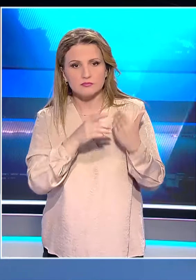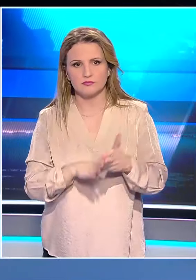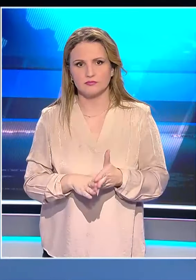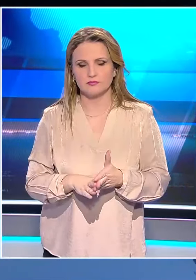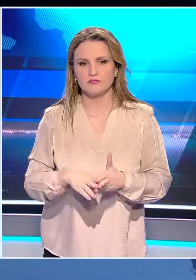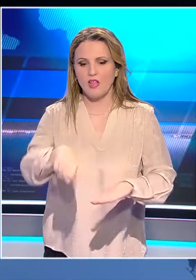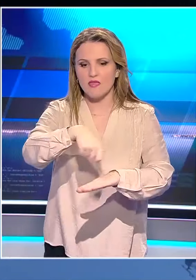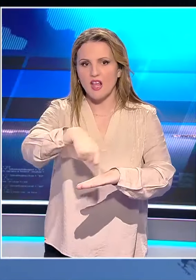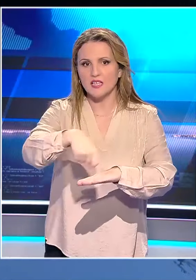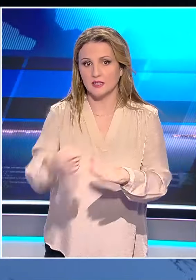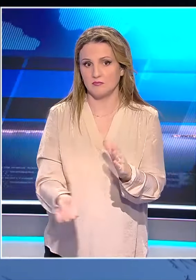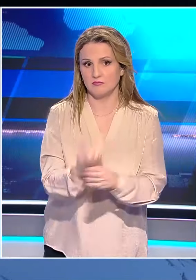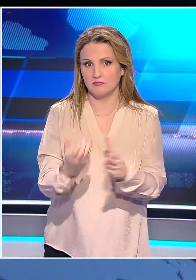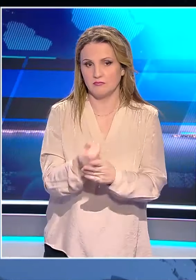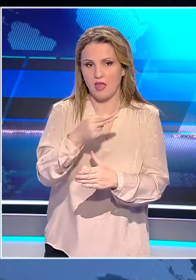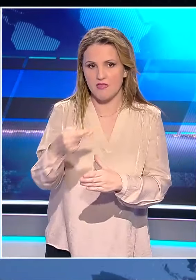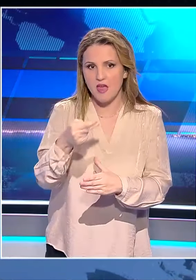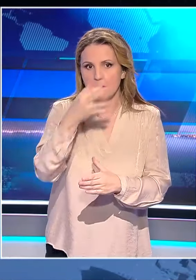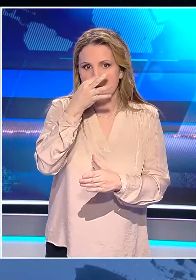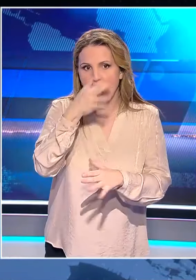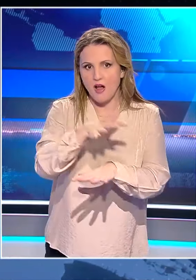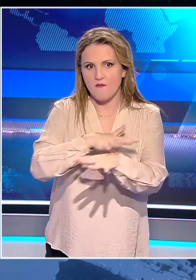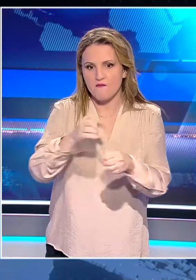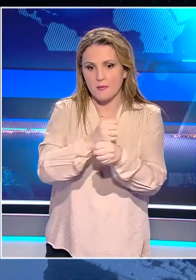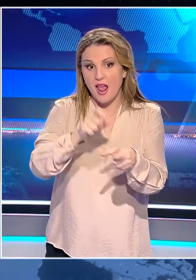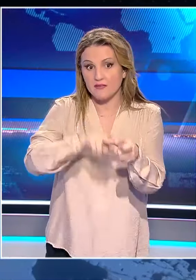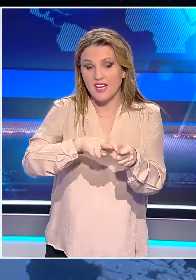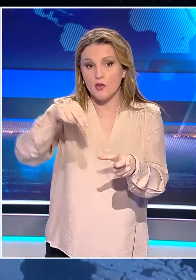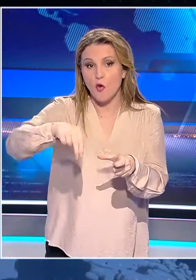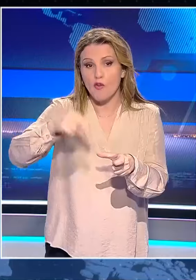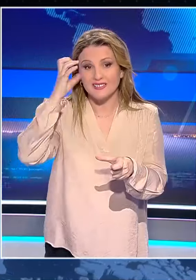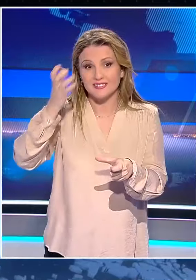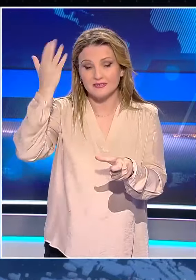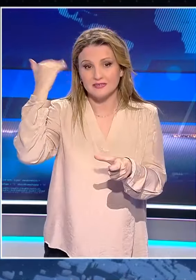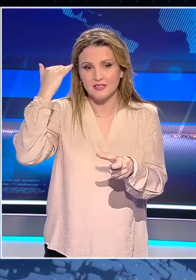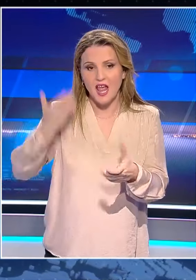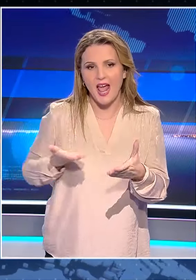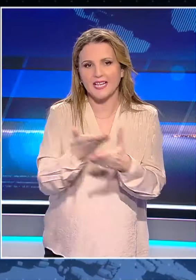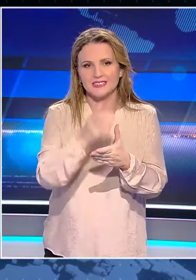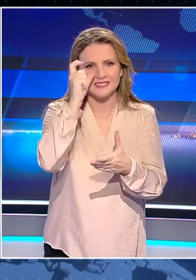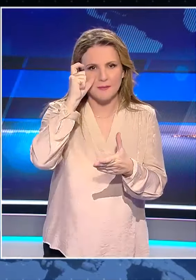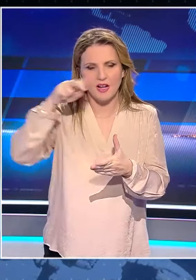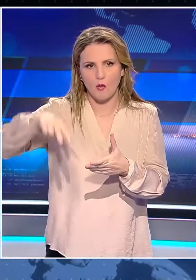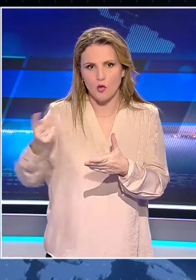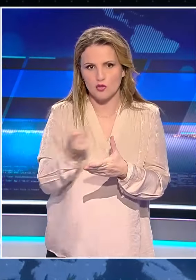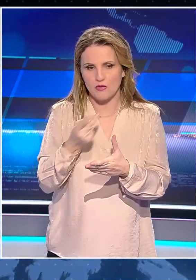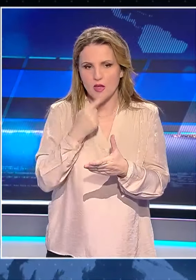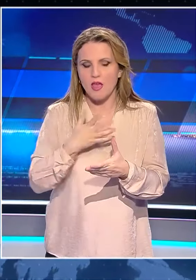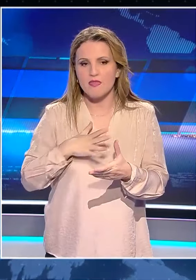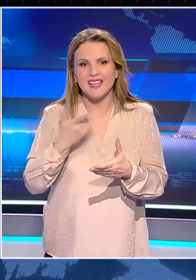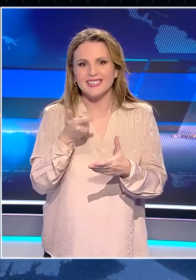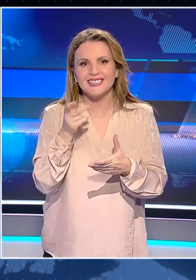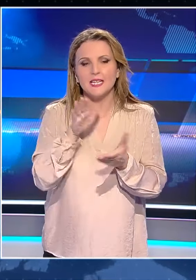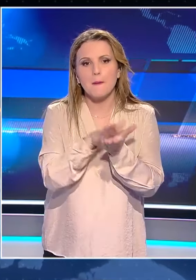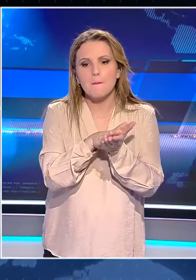Δικαστικές εξελίξεις αναμένονται όπως όλα δείχνουν στην υπόθεση της Νοβάρτης μετά την αίτηση του Αντώνη Σαμαρά και του Ανδρέα Λοβέρδου να βγούν οι κουκούλες